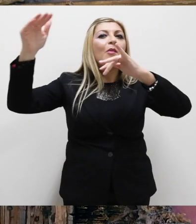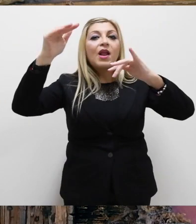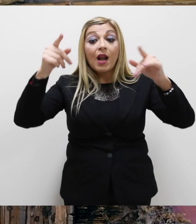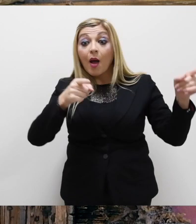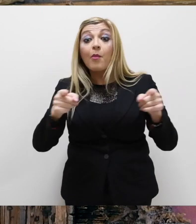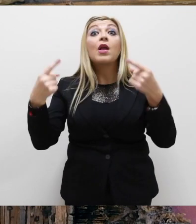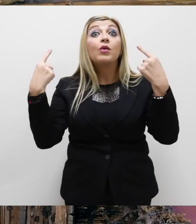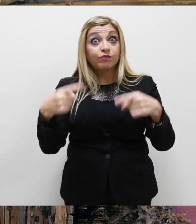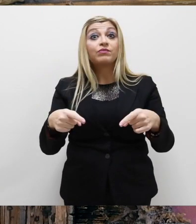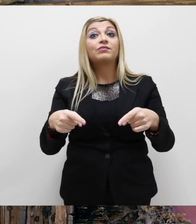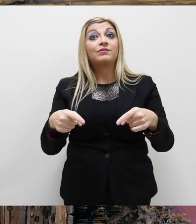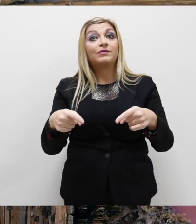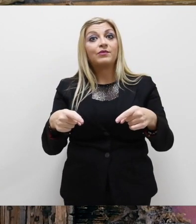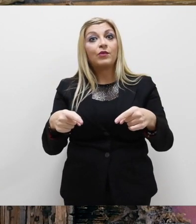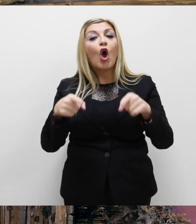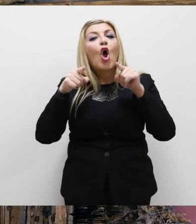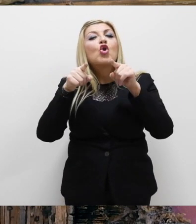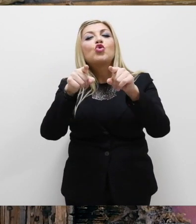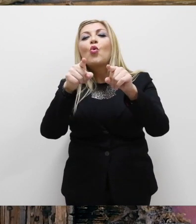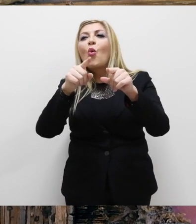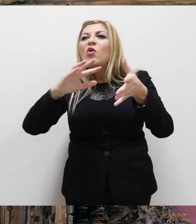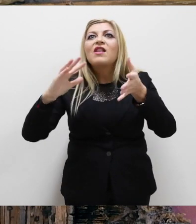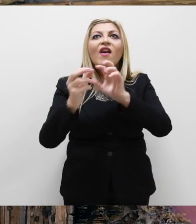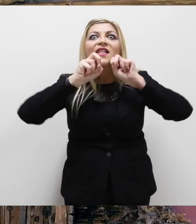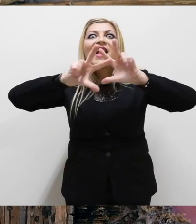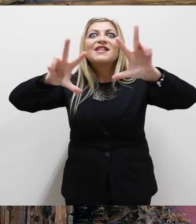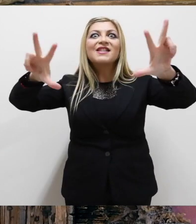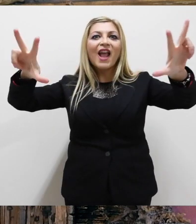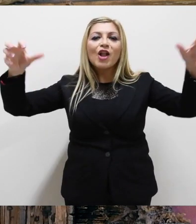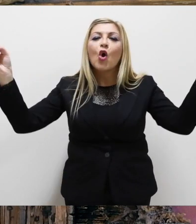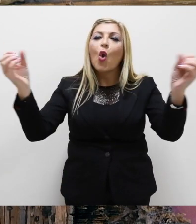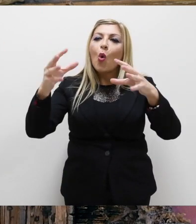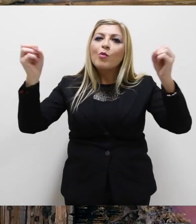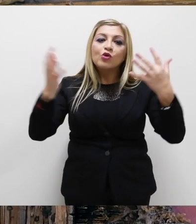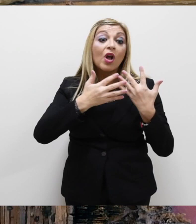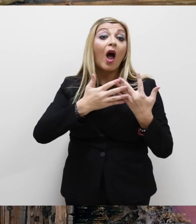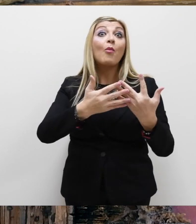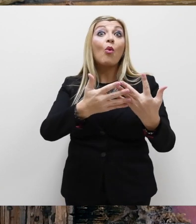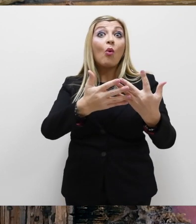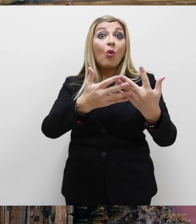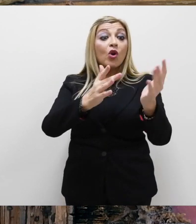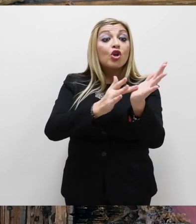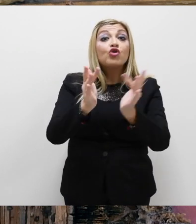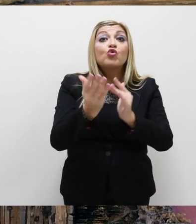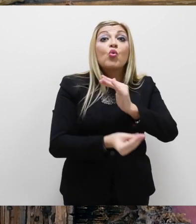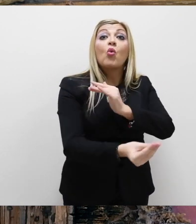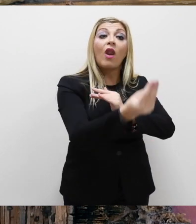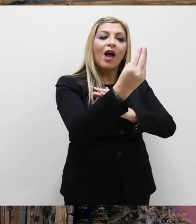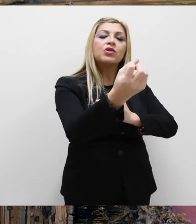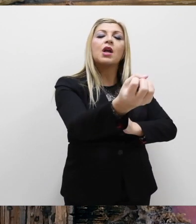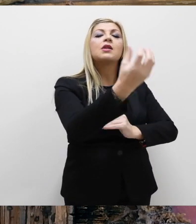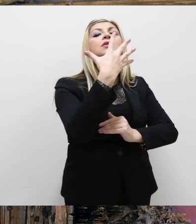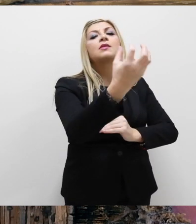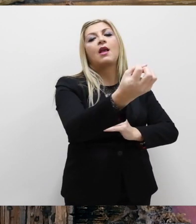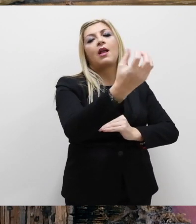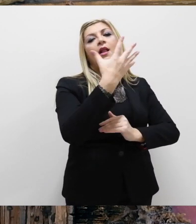nella notte di questo nostro tempo, sia anche tu un segno luminoso di quell'amore che, nascendo tra noi, Gesù ci